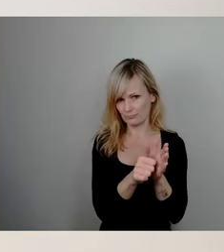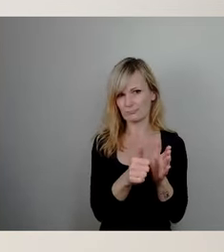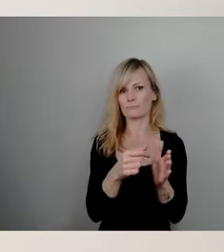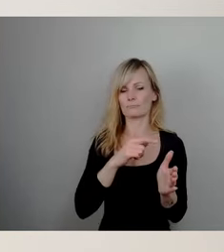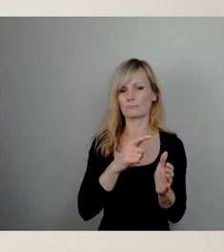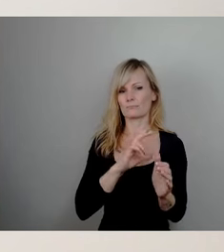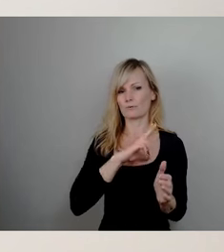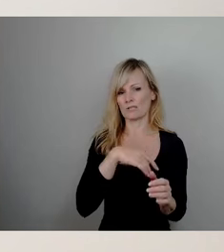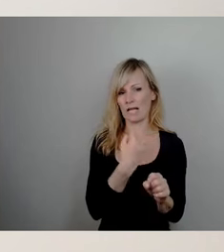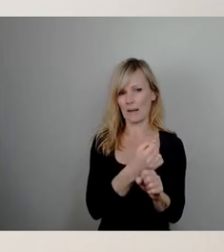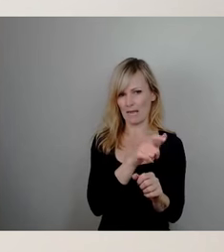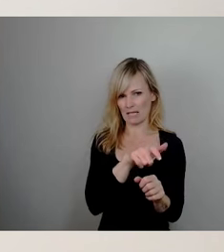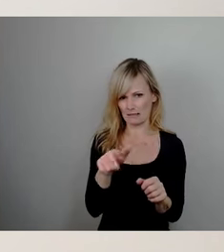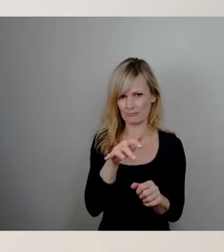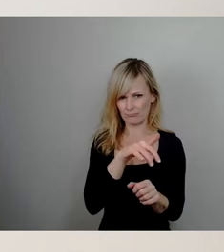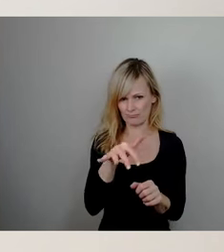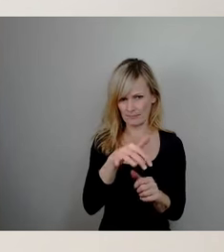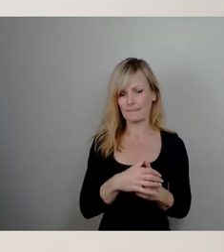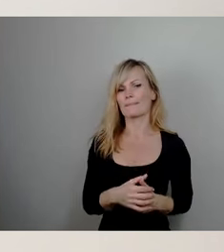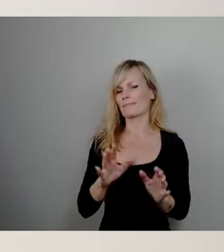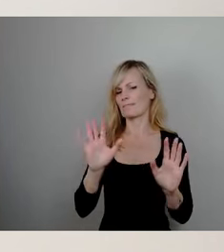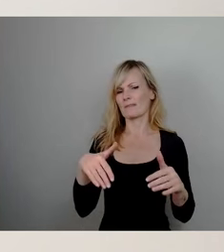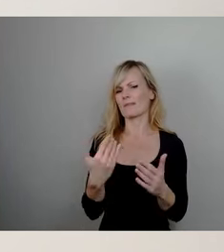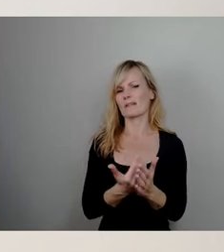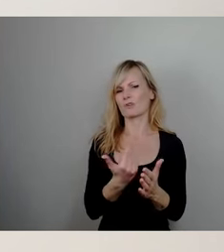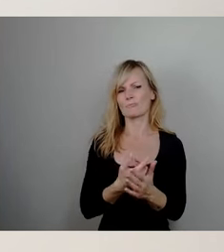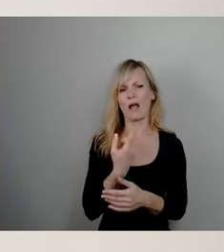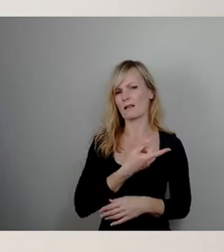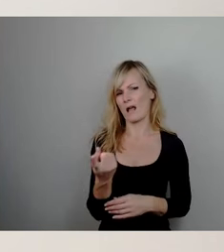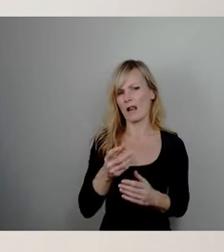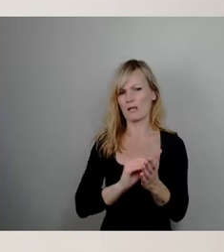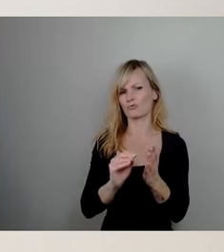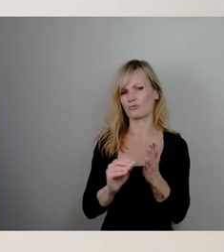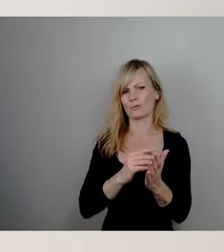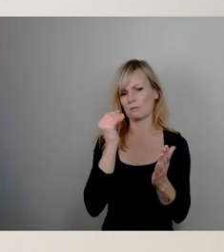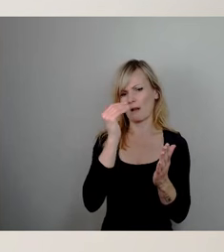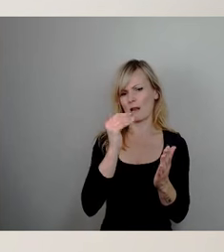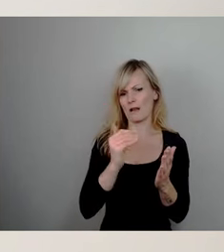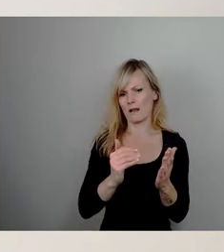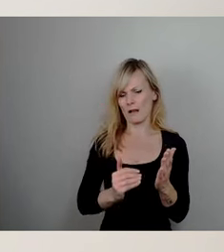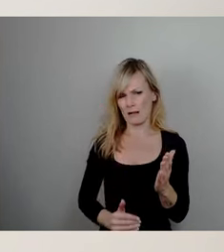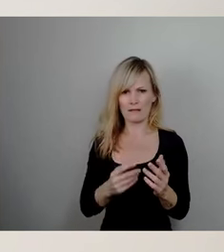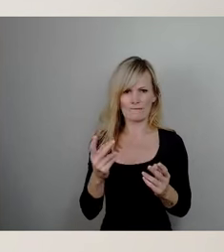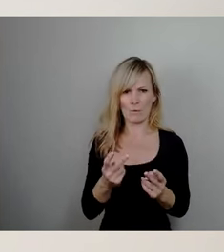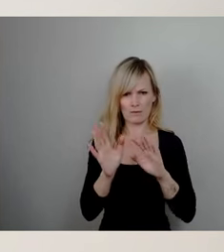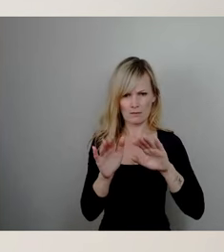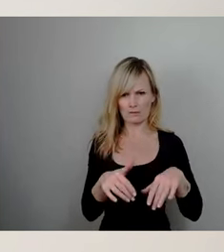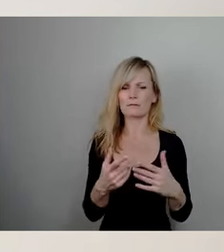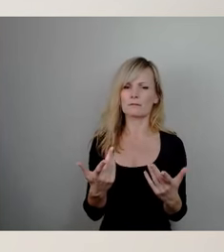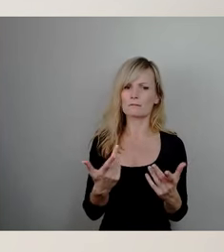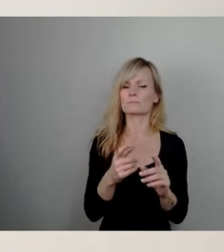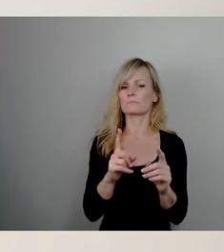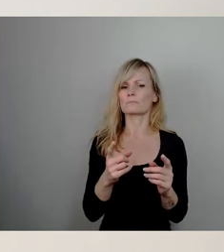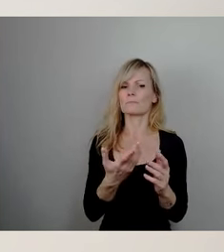kommen wir heute auch noch mal zu den Wahlen, alle Schulen hier zu nennen, die derzeit gefördert werden. Das heißt also, von den